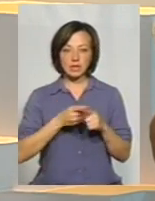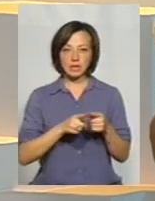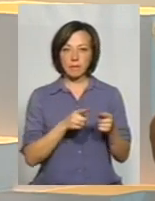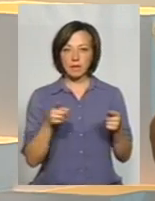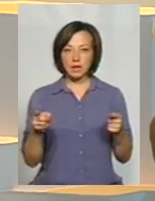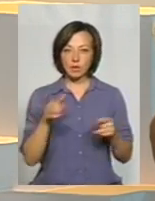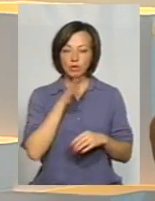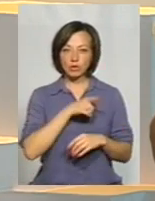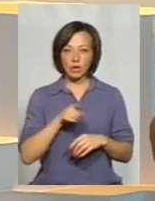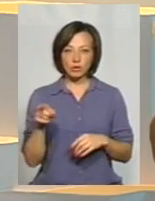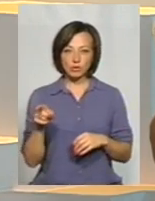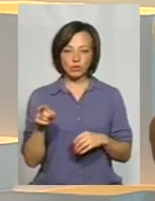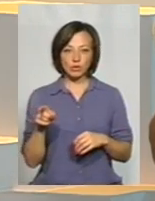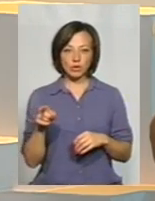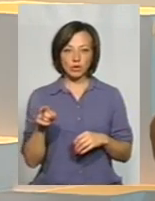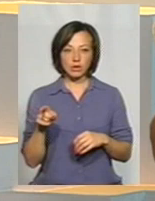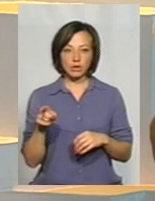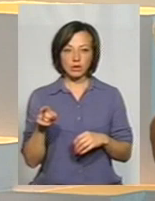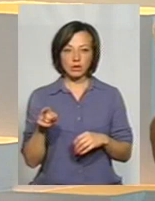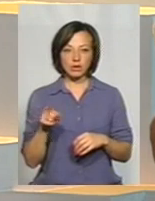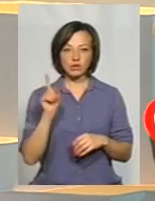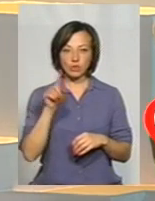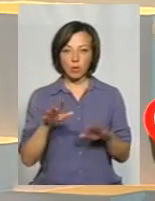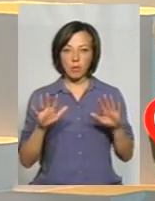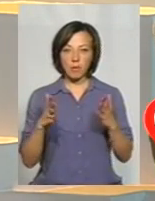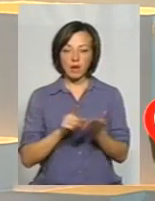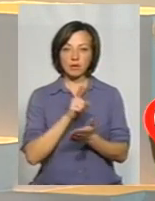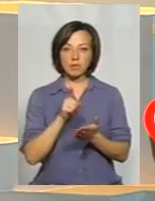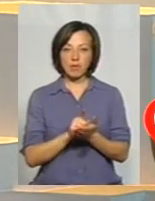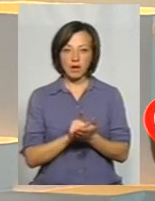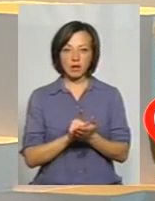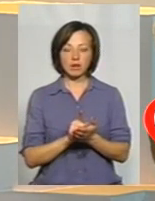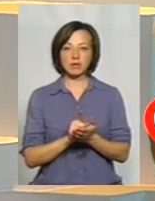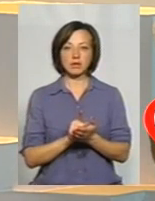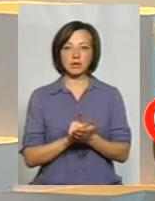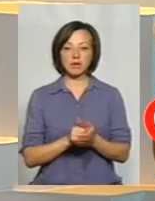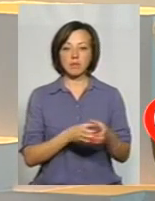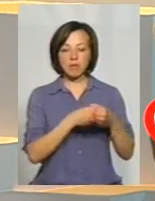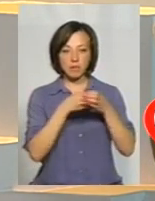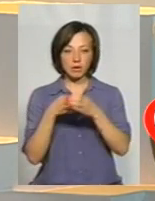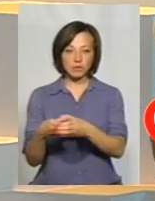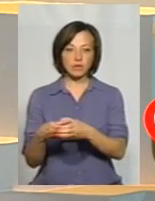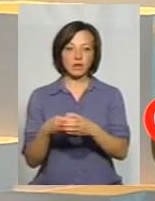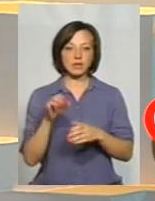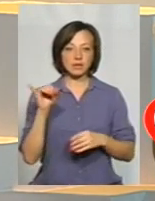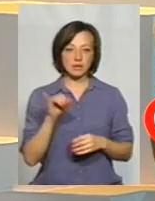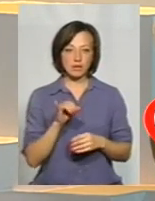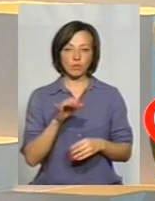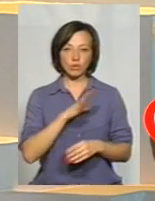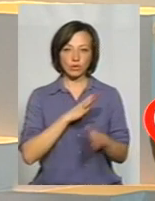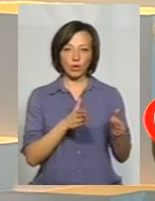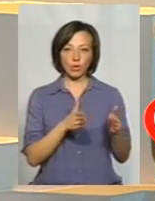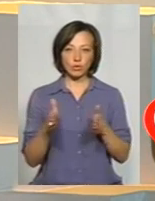період часу вони з того моменту мали б мобілізуватися, перебазуватися і бути